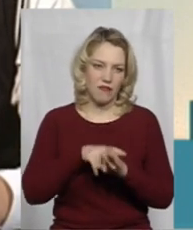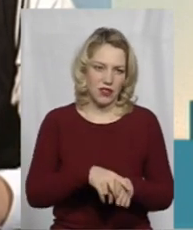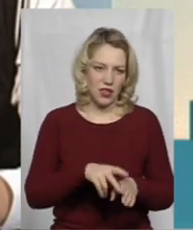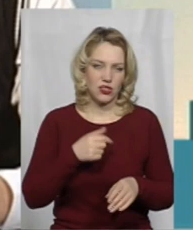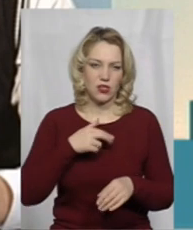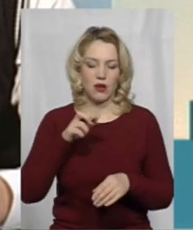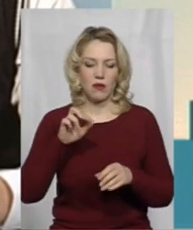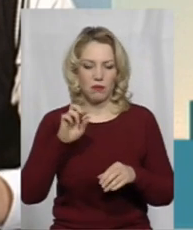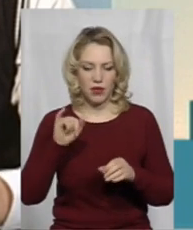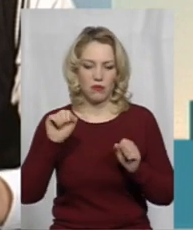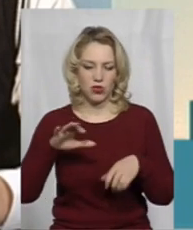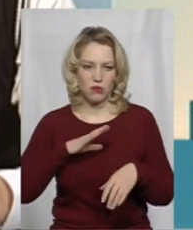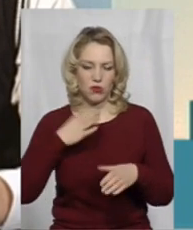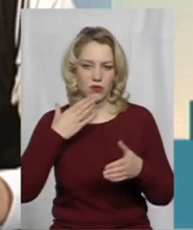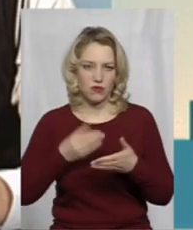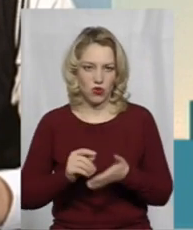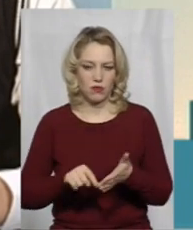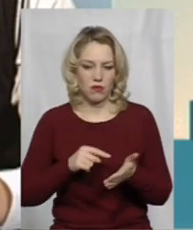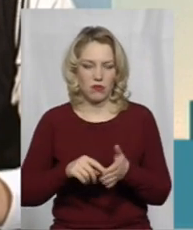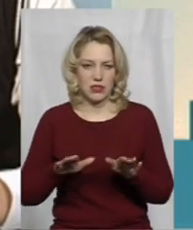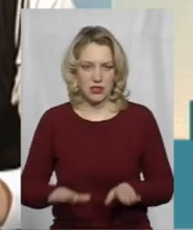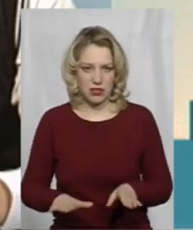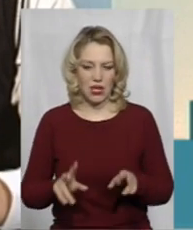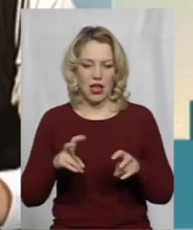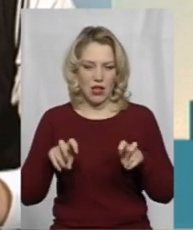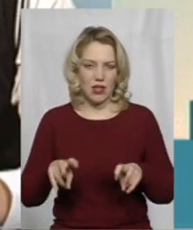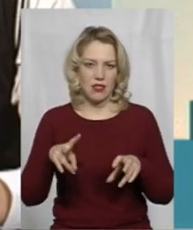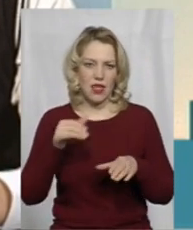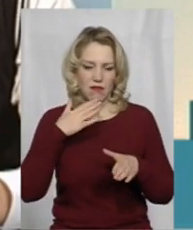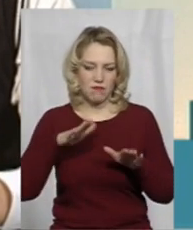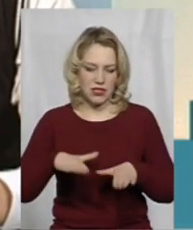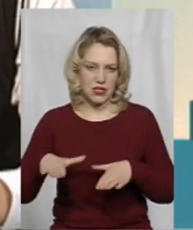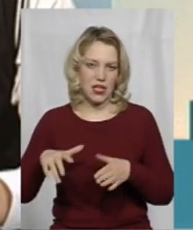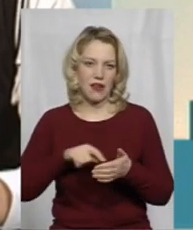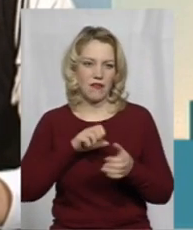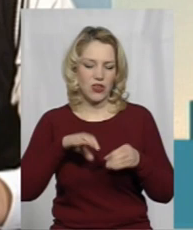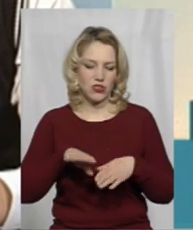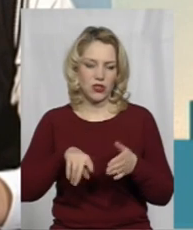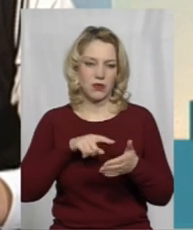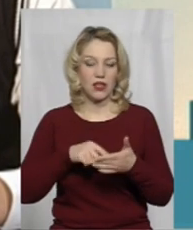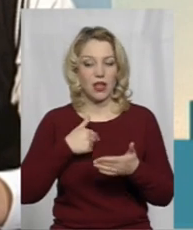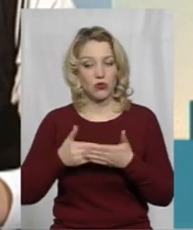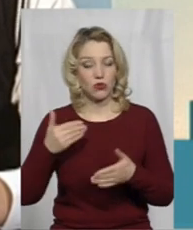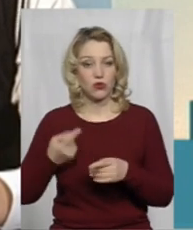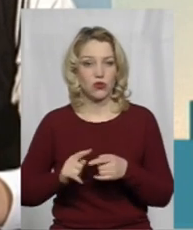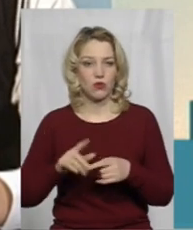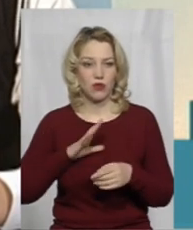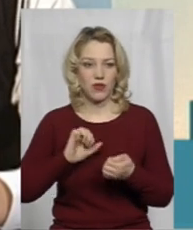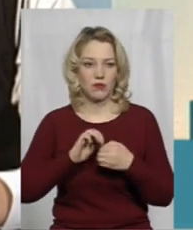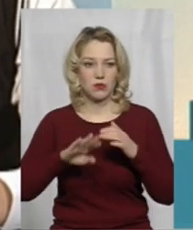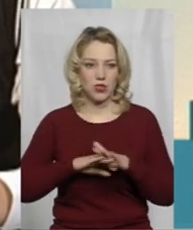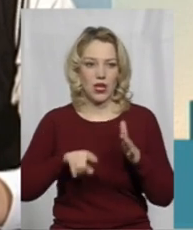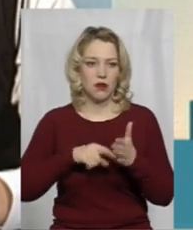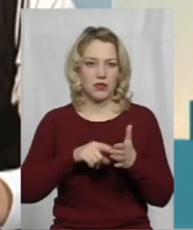в своєму регіоні, в своєму місці і так вирішували ці питання. Я до цього була в Кам'янець